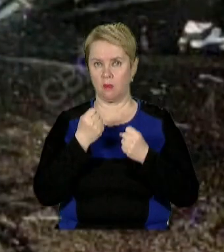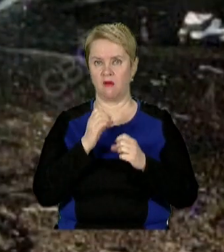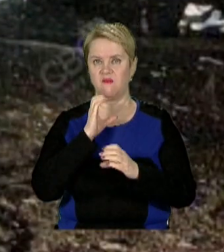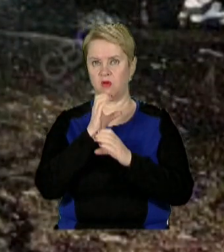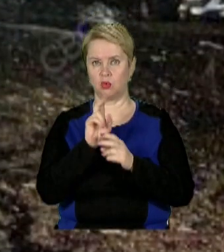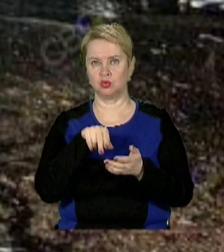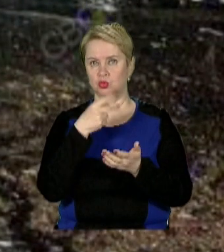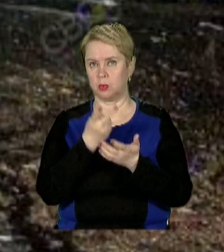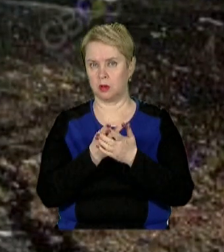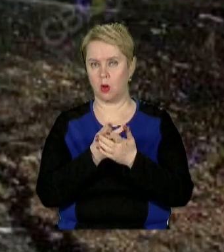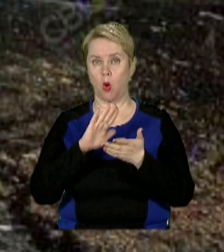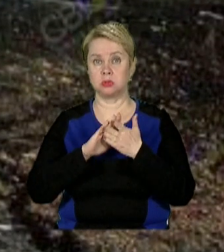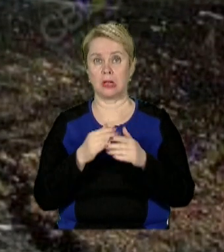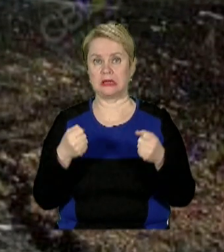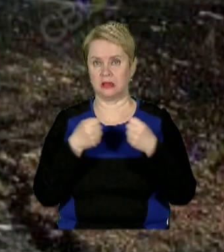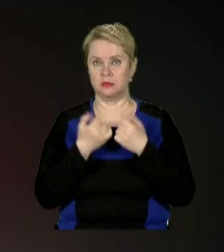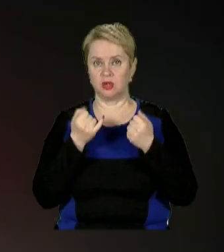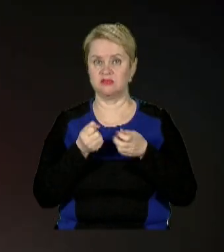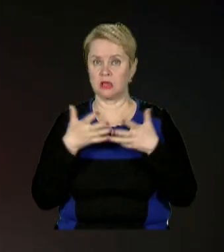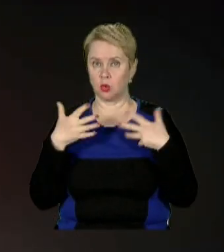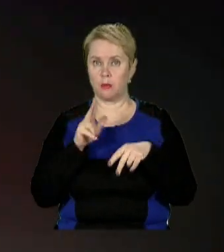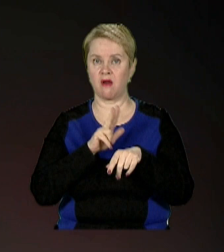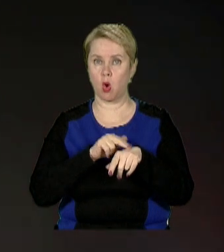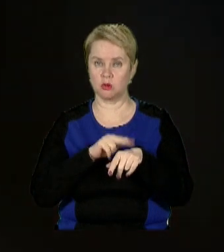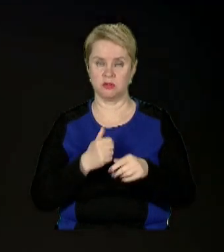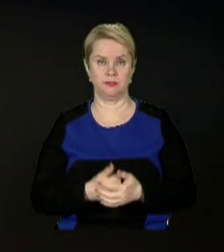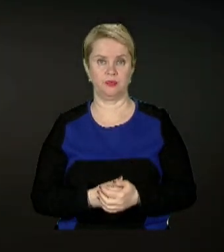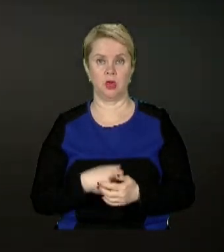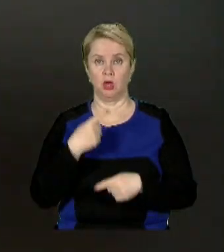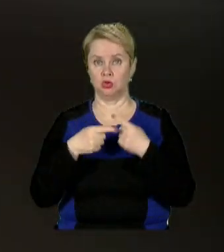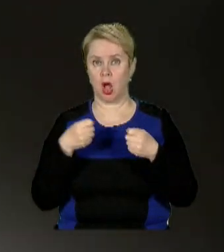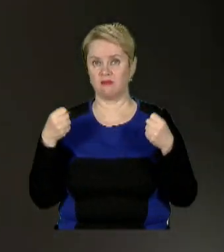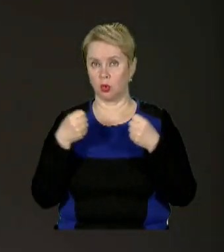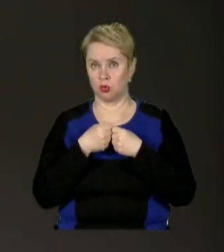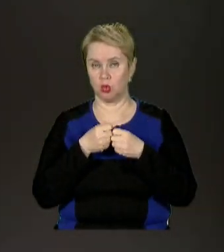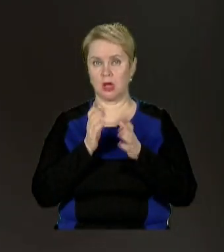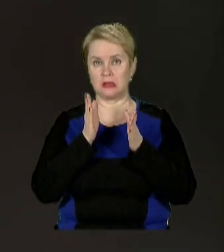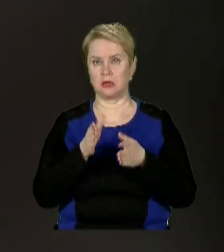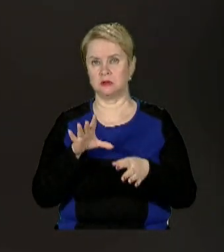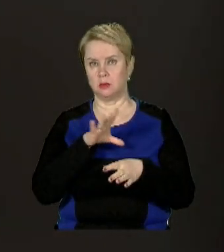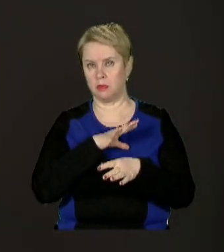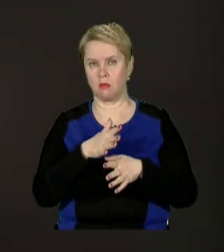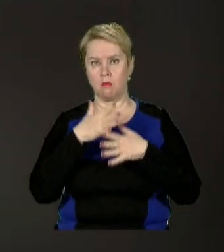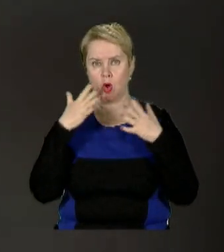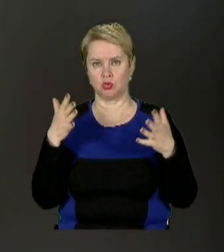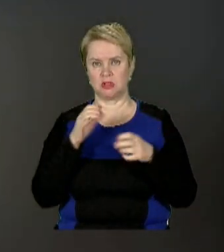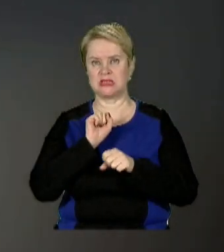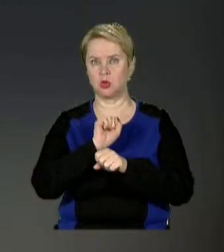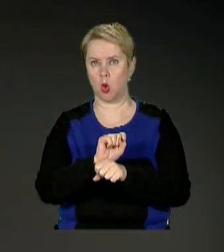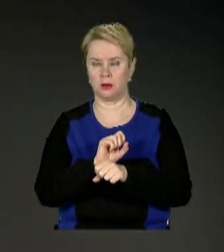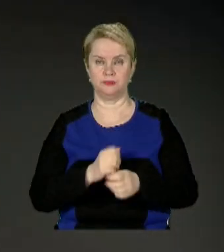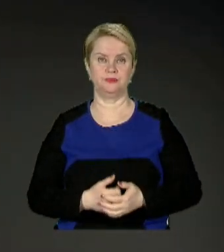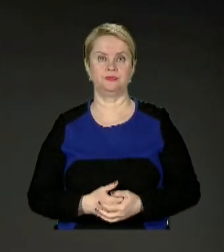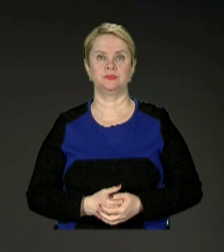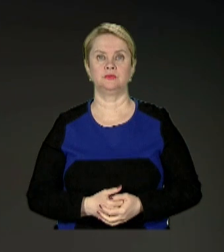шфури ушпиталили обставини ДТП, нині встановлюють правоохоронці. Через автотрощу на трасі утворився масштабний затор.